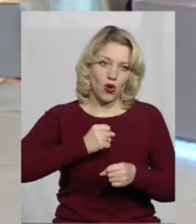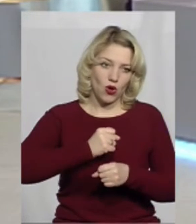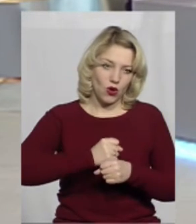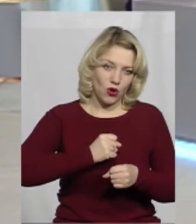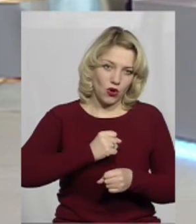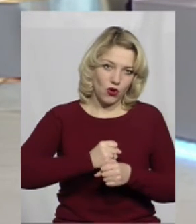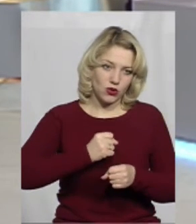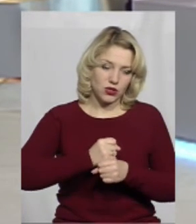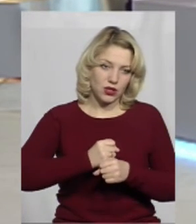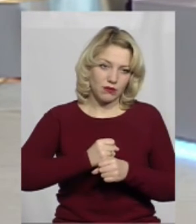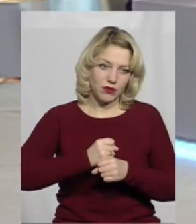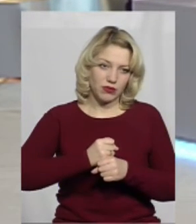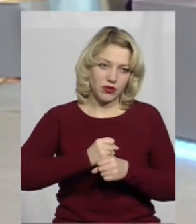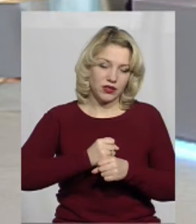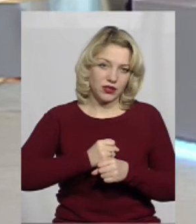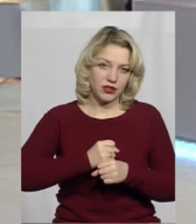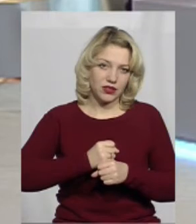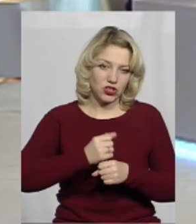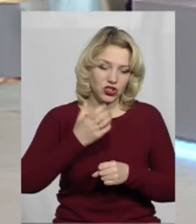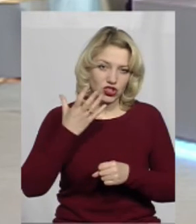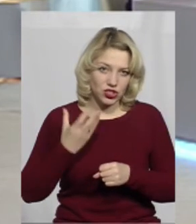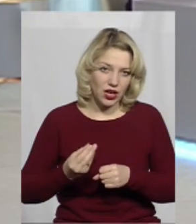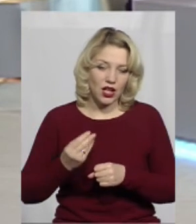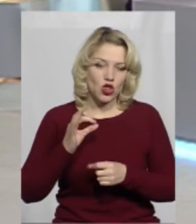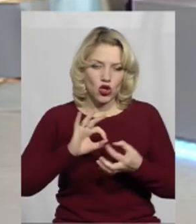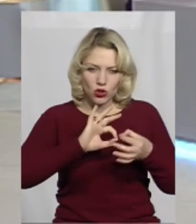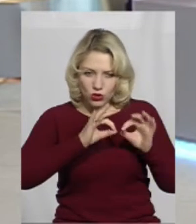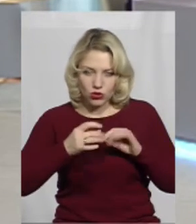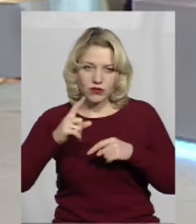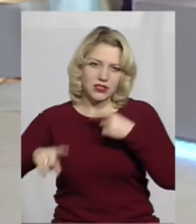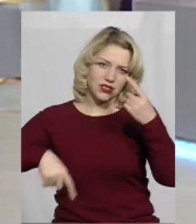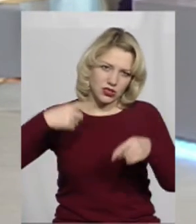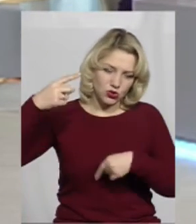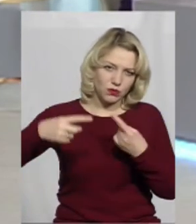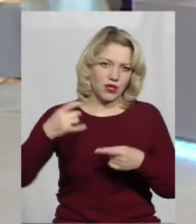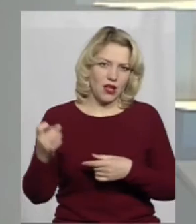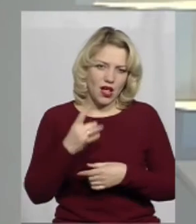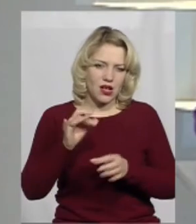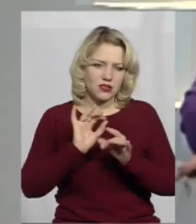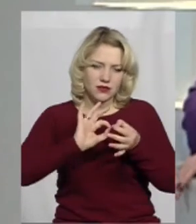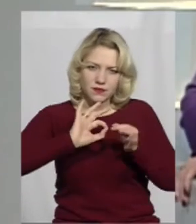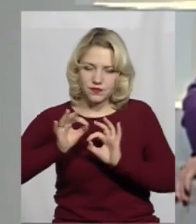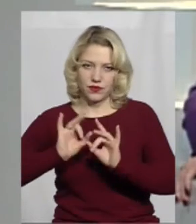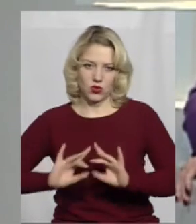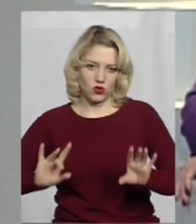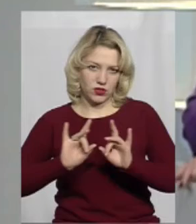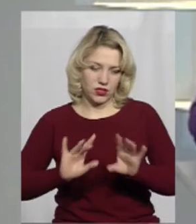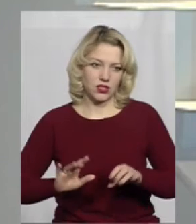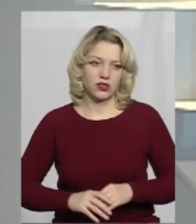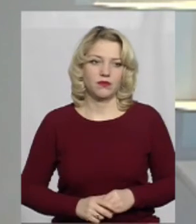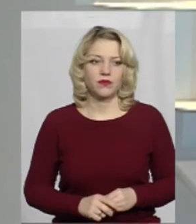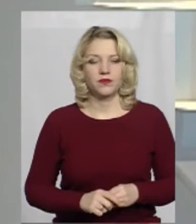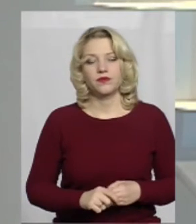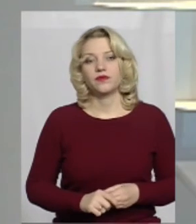наскільки мені відомо, прийнятий. Але докладніше, я думаю, що це буде тема нашої наступних передач. Так, ця інформація зовсім нова, ці зміни тільки сьогодні